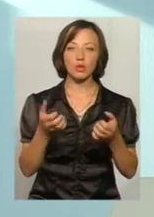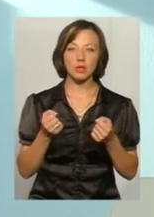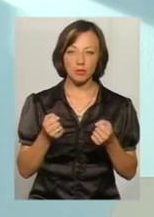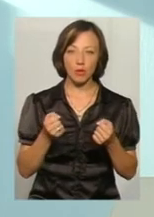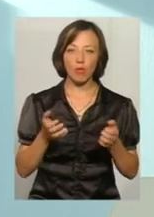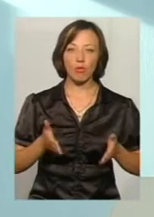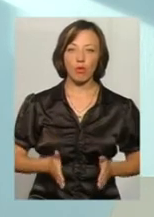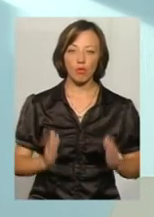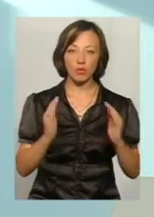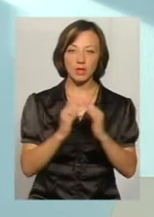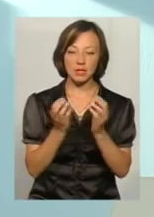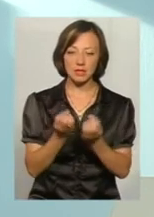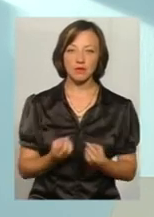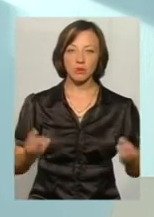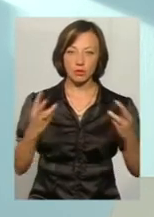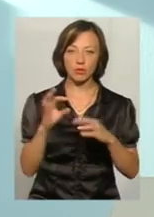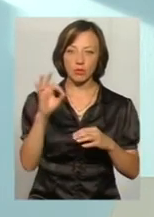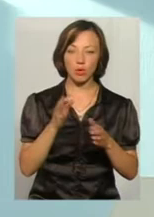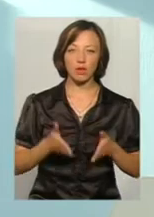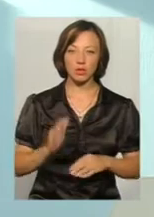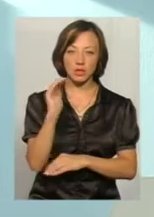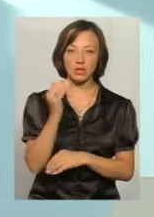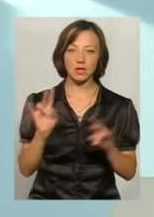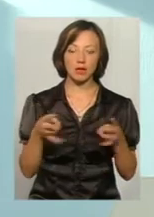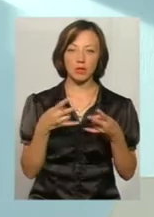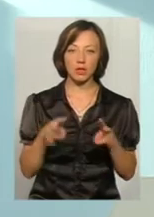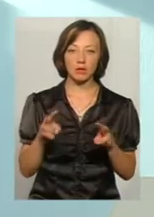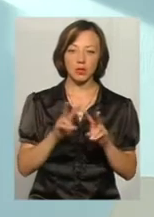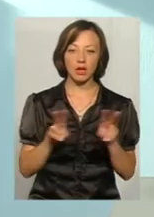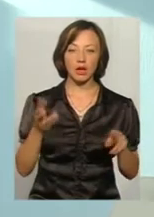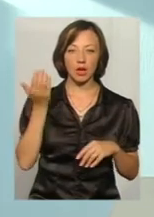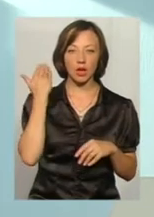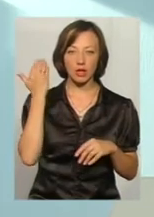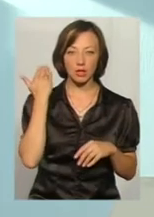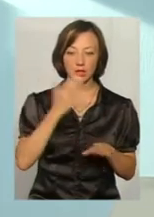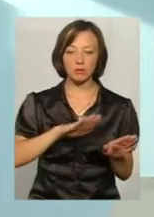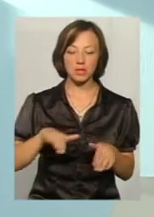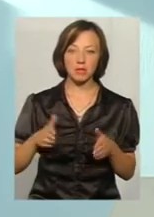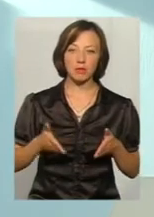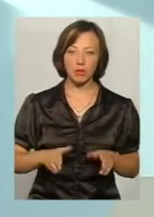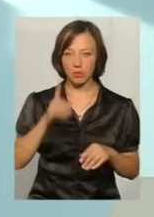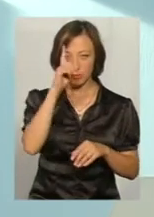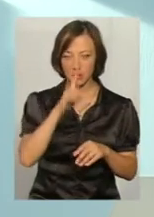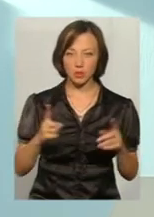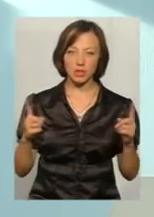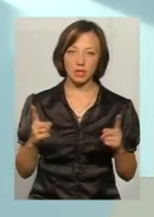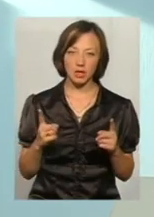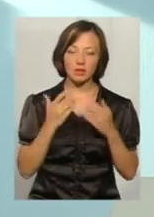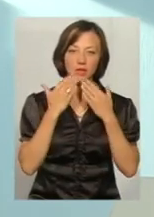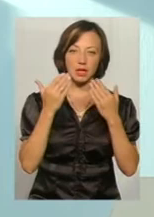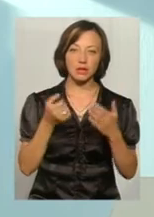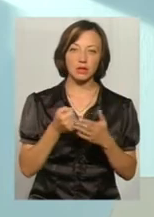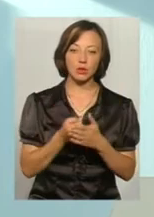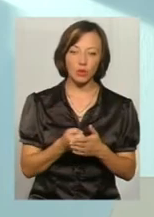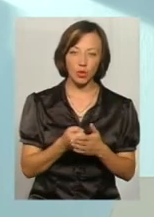пологовому будинку свідоцтво про народження дитини. Тобто не потрібно вже як раніше, після пологів, місячний термін звертатися